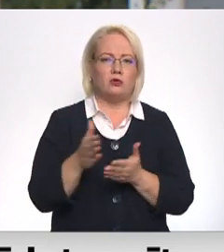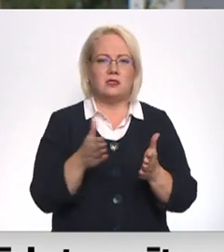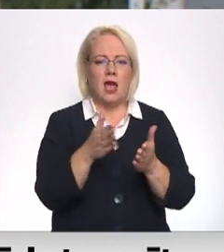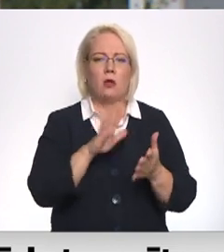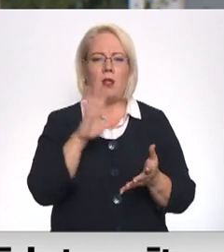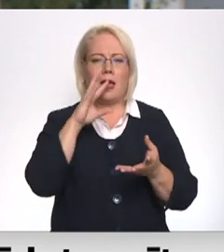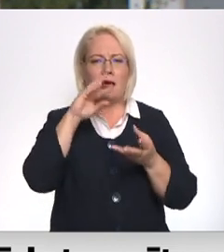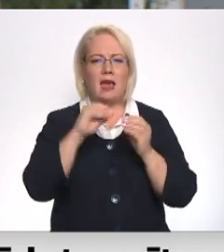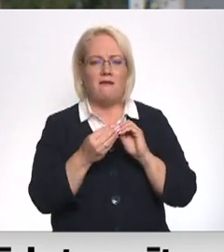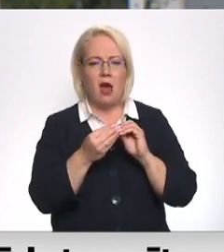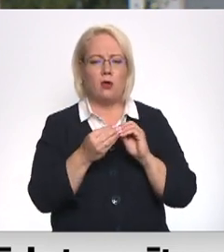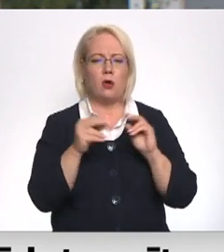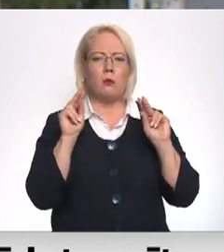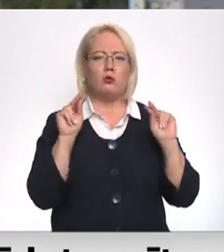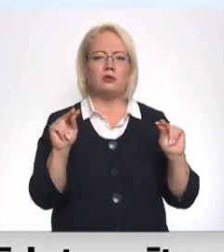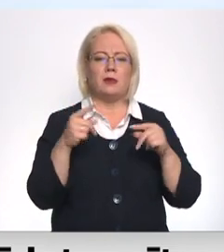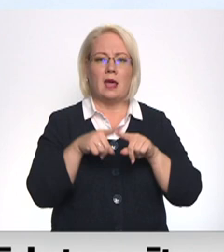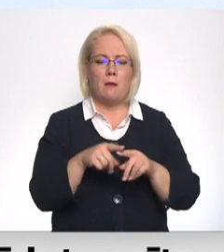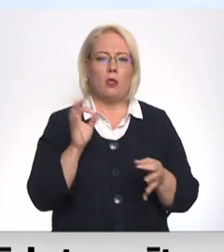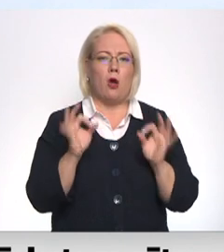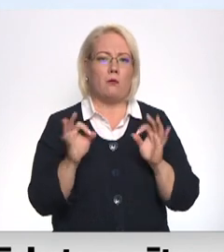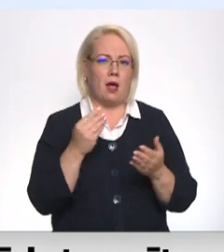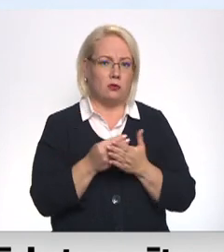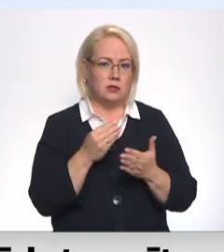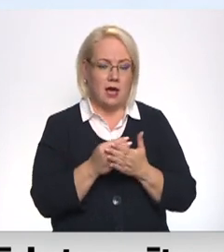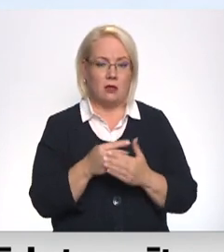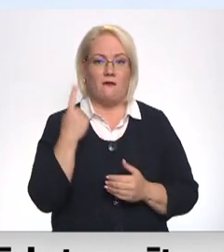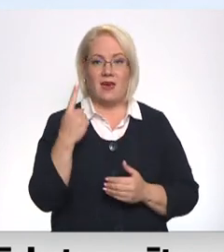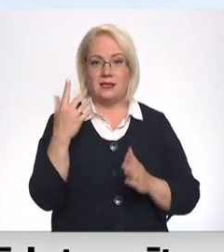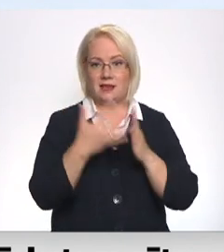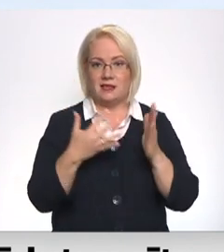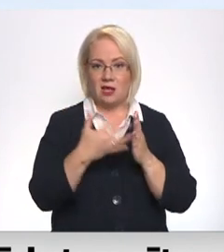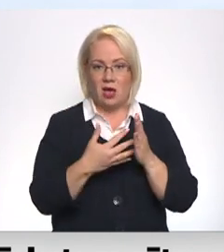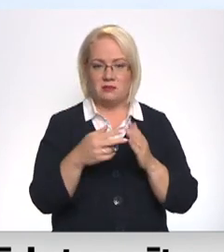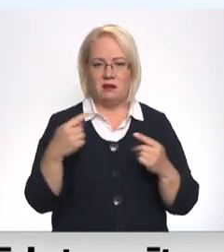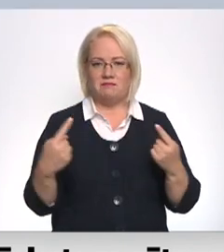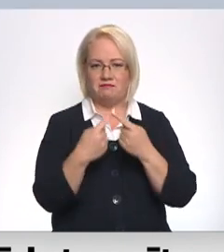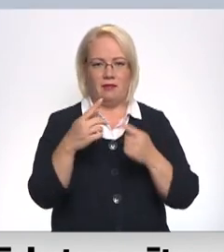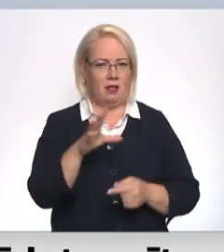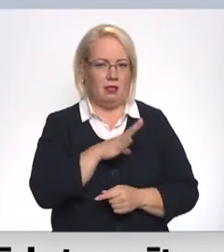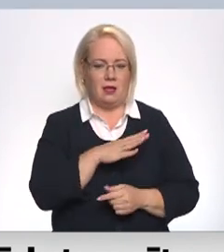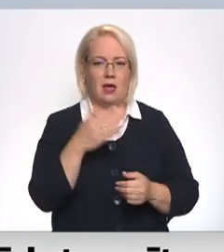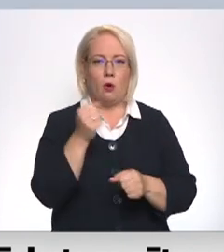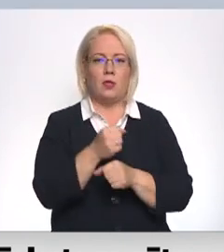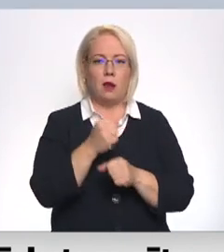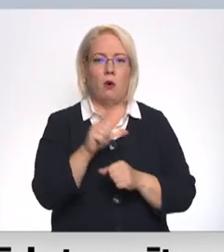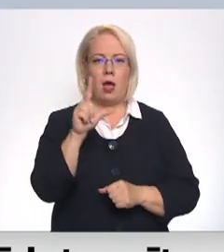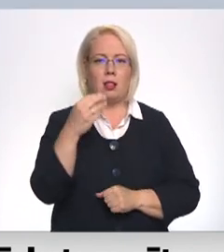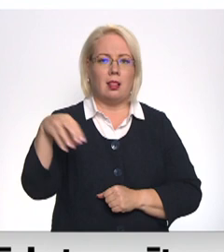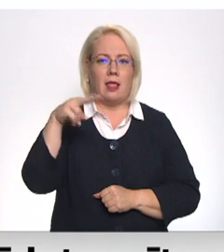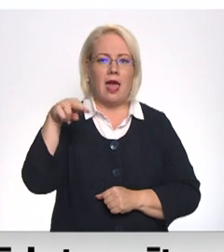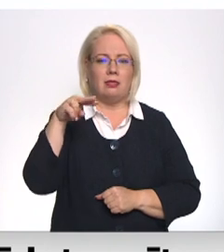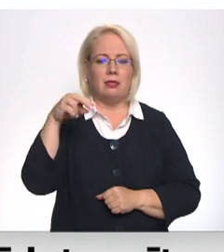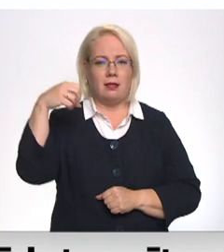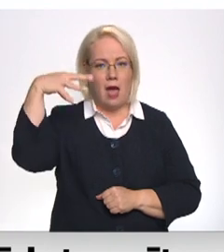uzticamas tehnoloģijas, bet par pieņemam cēnu. Viens risinājums visām Rīgas ielām gan nedarētu, kur jau darbojas led gaismekļi pietikt ar